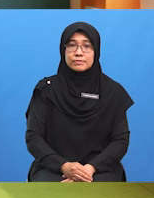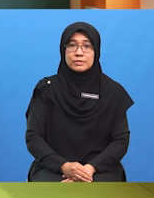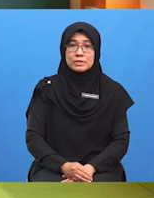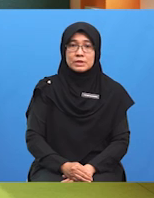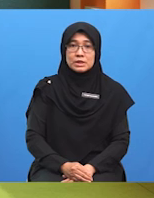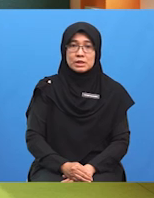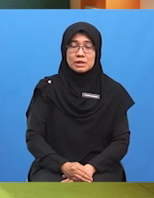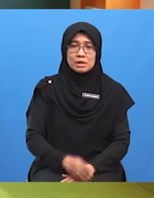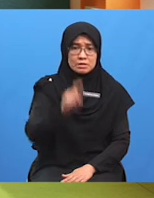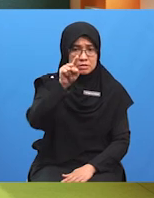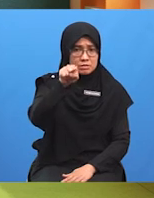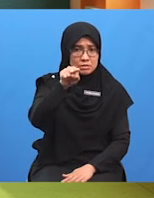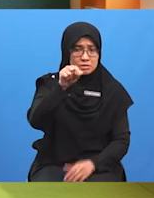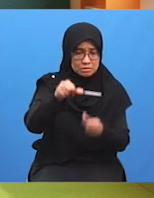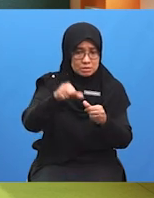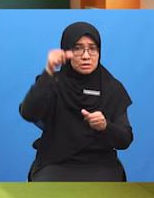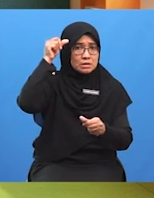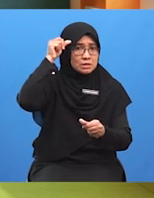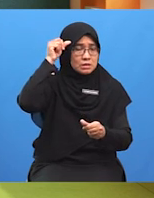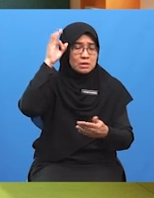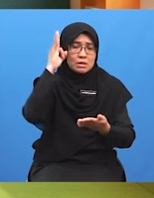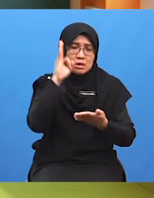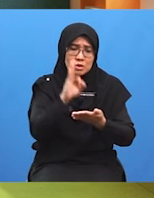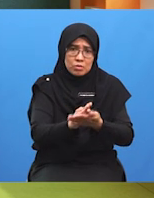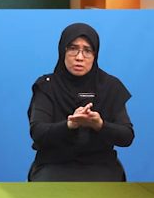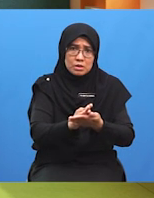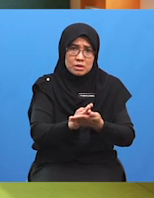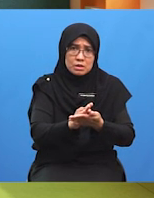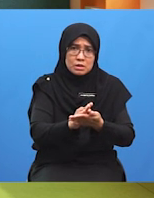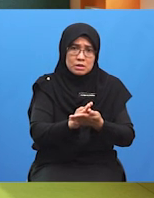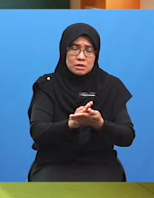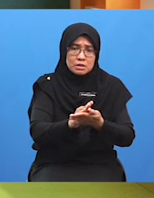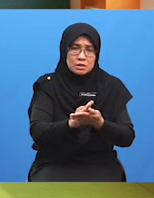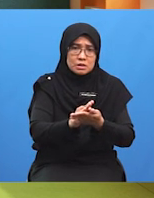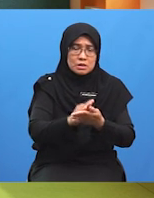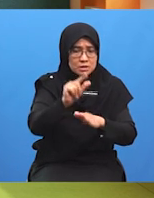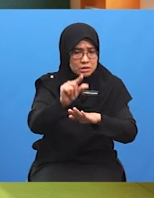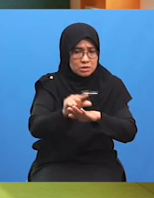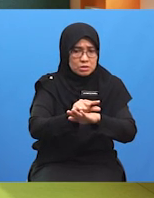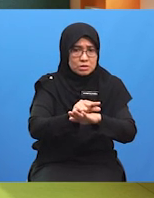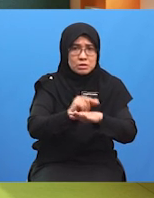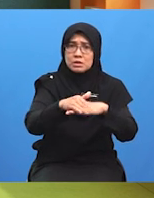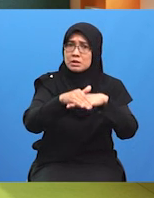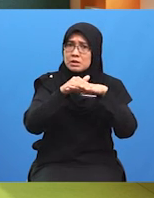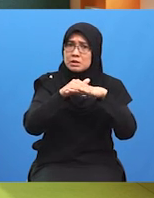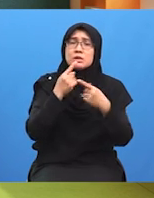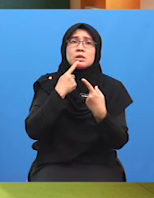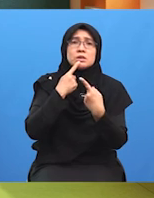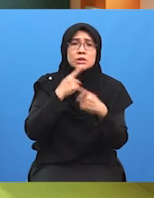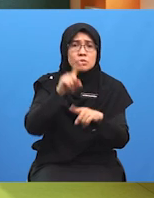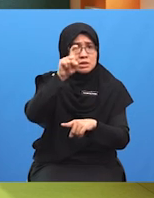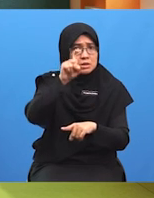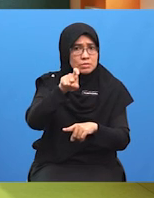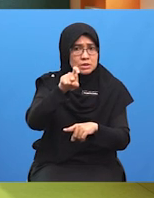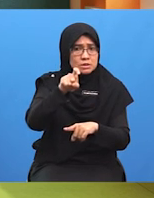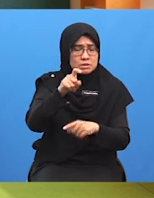Peringatan kepada pelajar Fakta yang melibatkan penggunaan bahasa Inggeris Jawapan anda